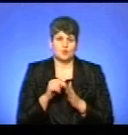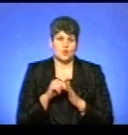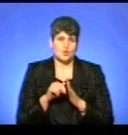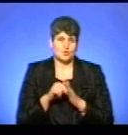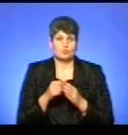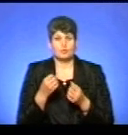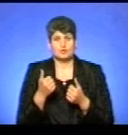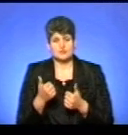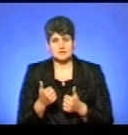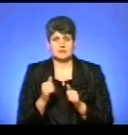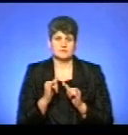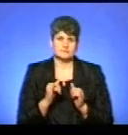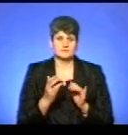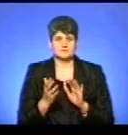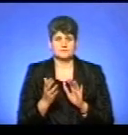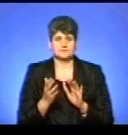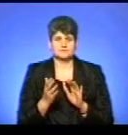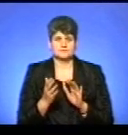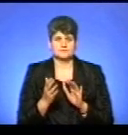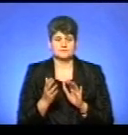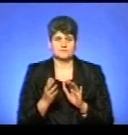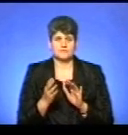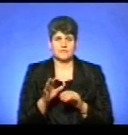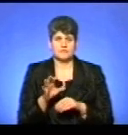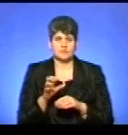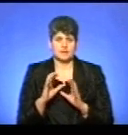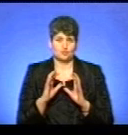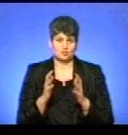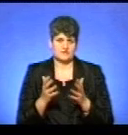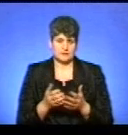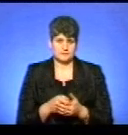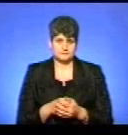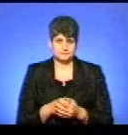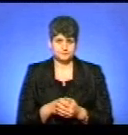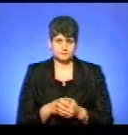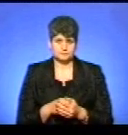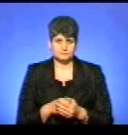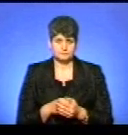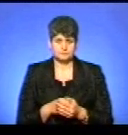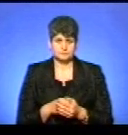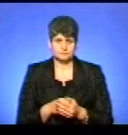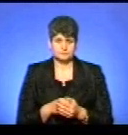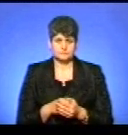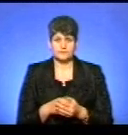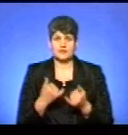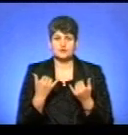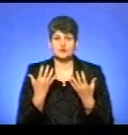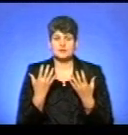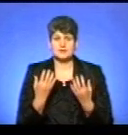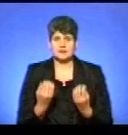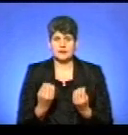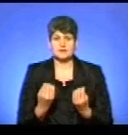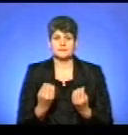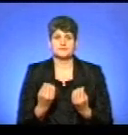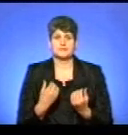позитивну, так і негативну в тваринному світі. На сьогоднішній день